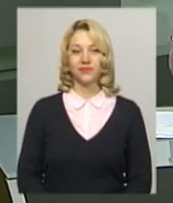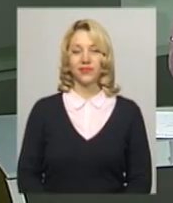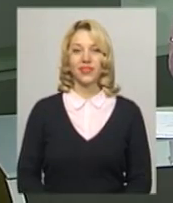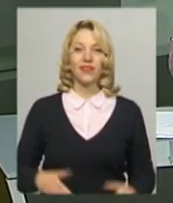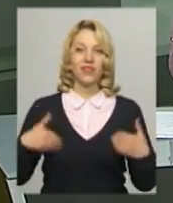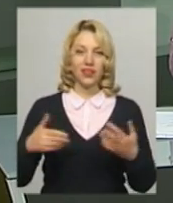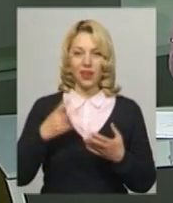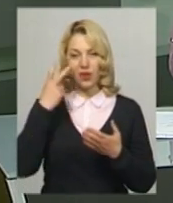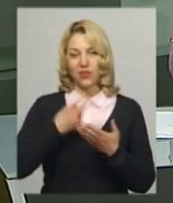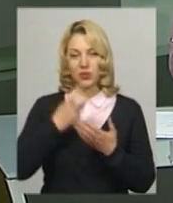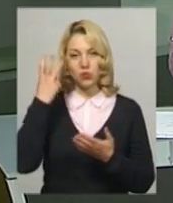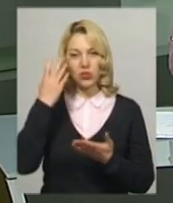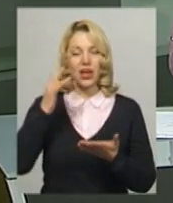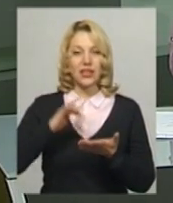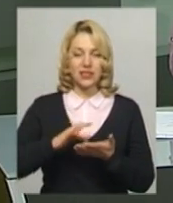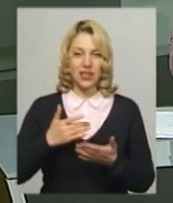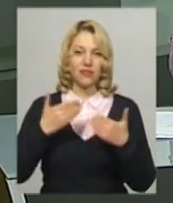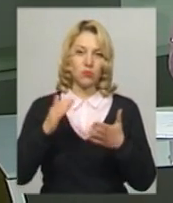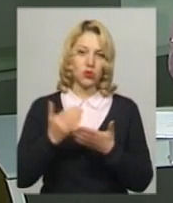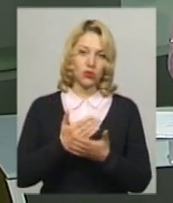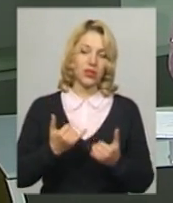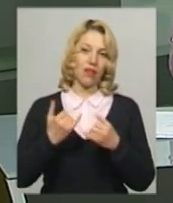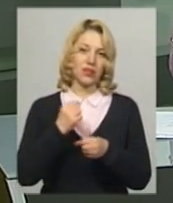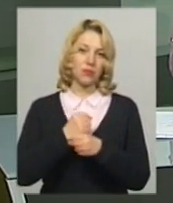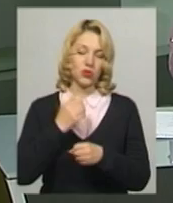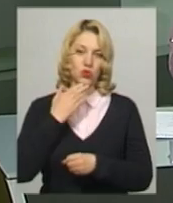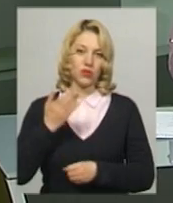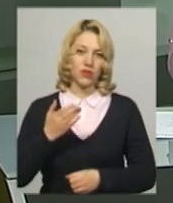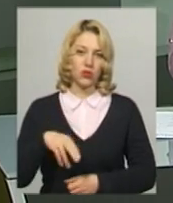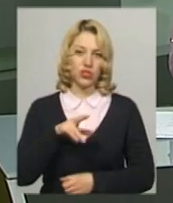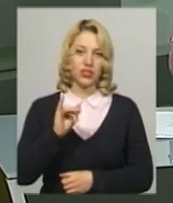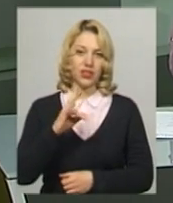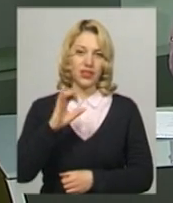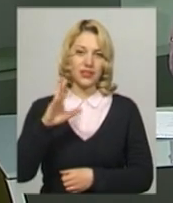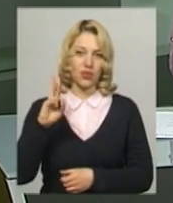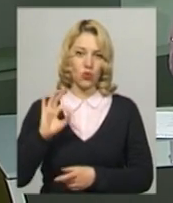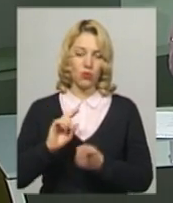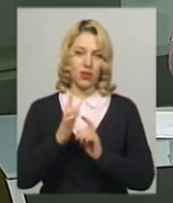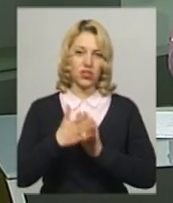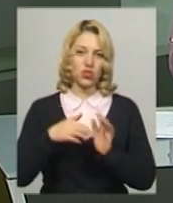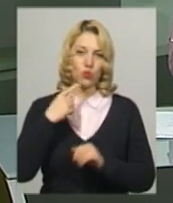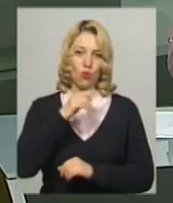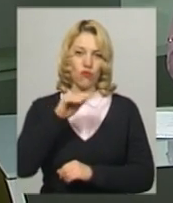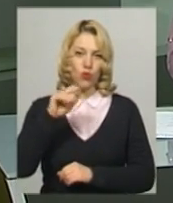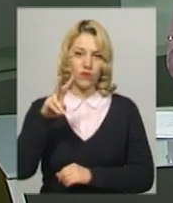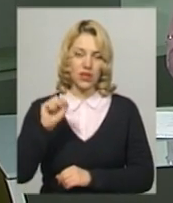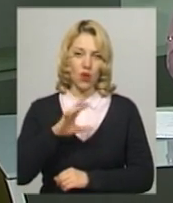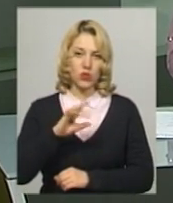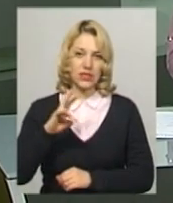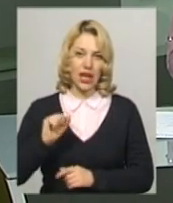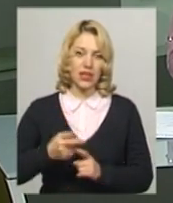Вітаю, ефірі Поділля Центр, випуск новин. У студії для вас працюють ведуча Дарина Денисенко, переклад на жестову мову Оксана Фіновська.